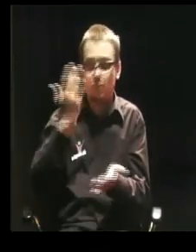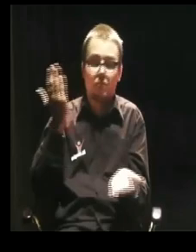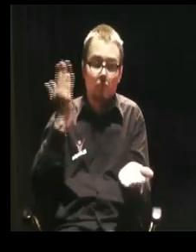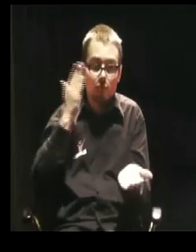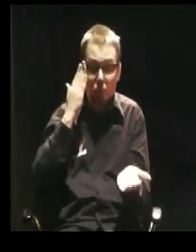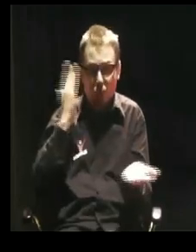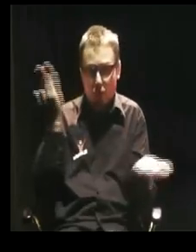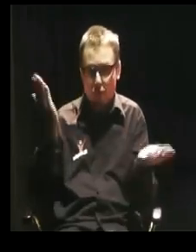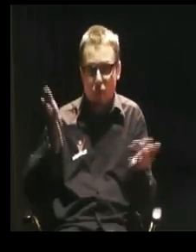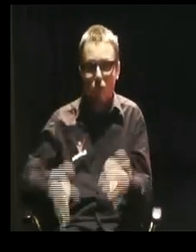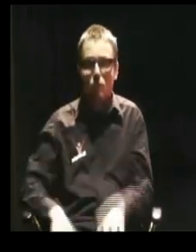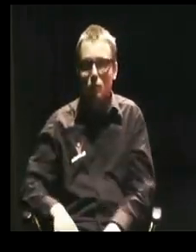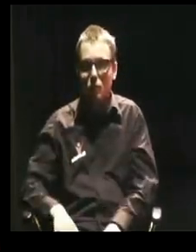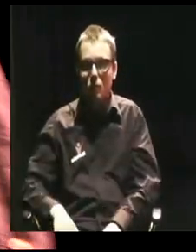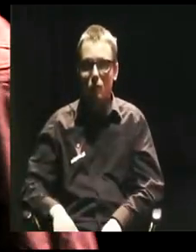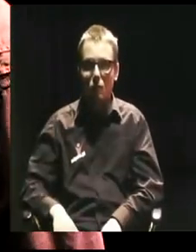decyzji. Wow!